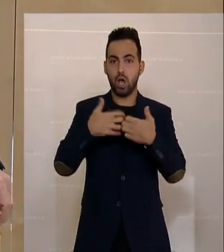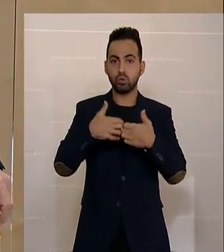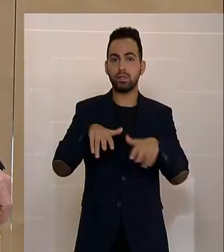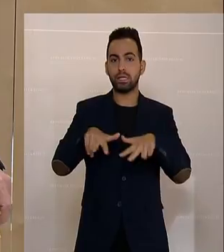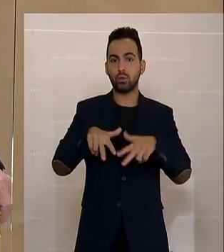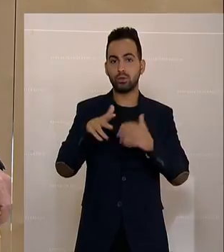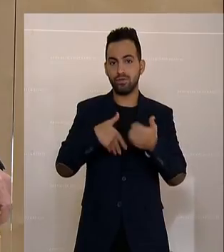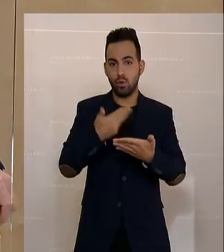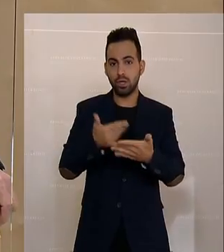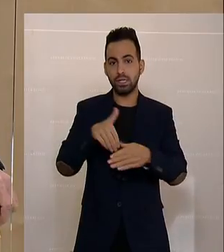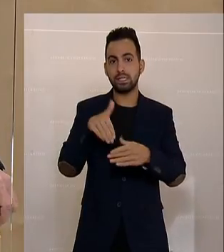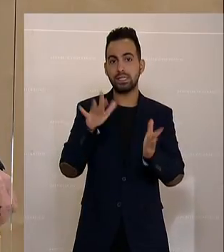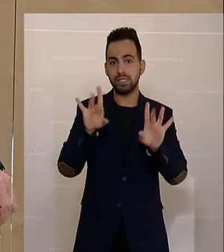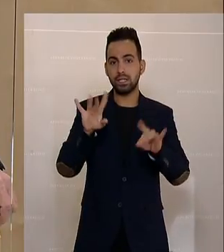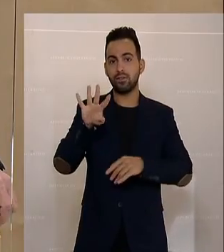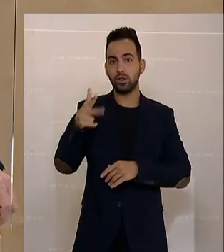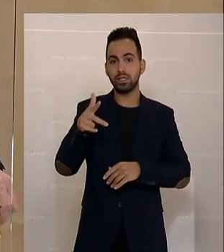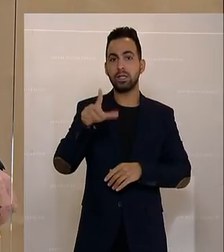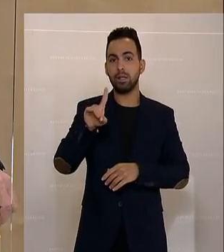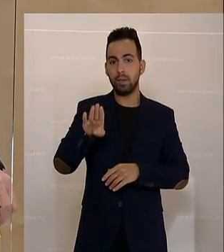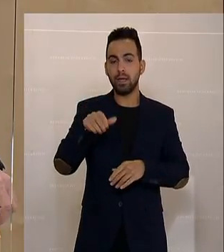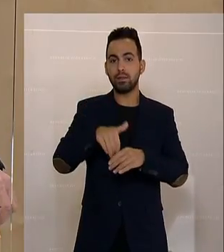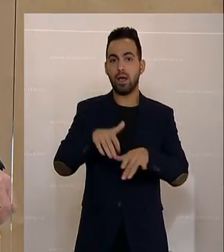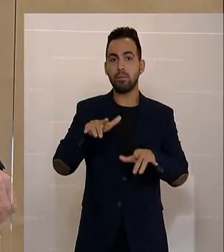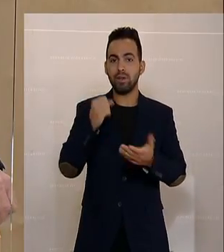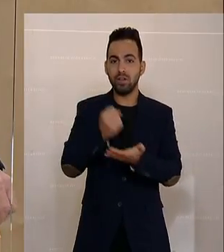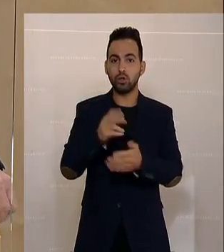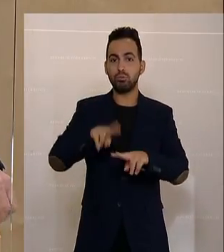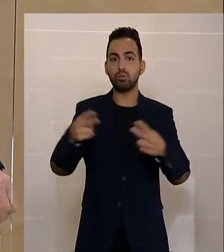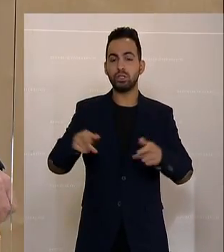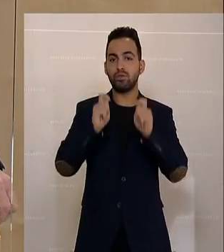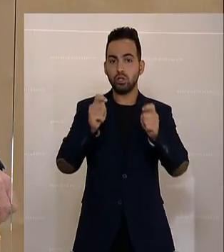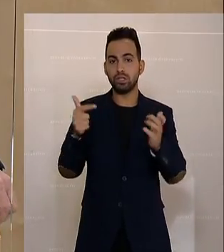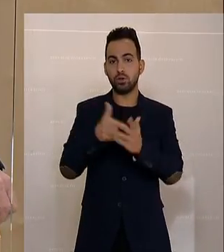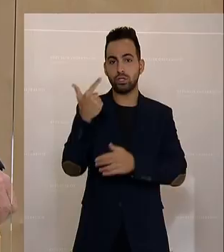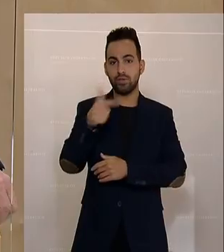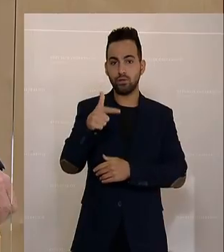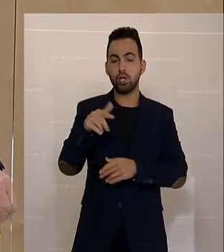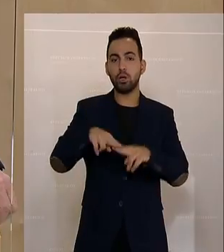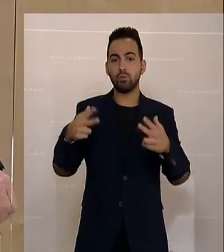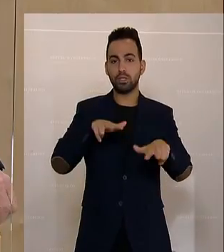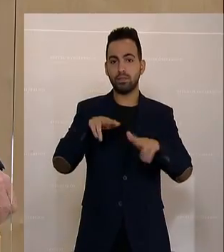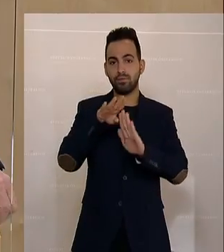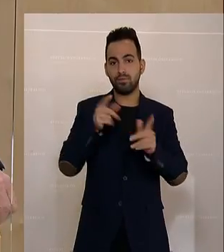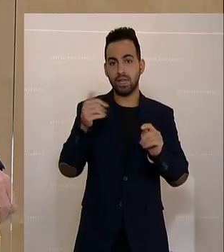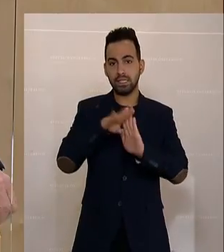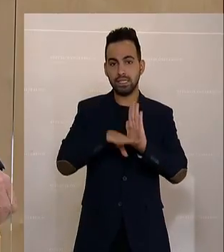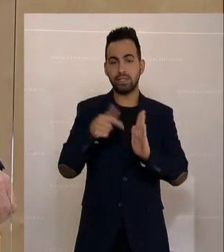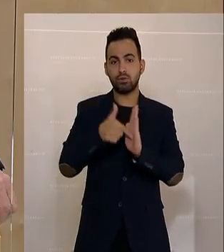Regierungsvorlage 10.4.3.db Bundesgesetz über die Bewilligung des Bundesvoreinschlages für das Jahr 2022, Bundesfinanzgesetz 2022,